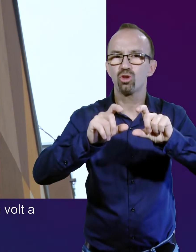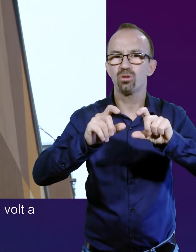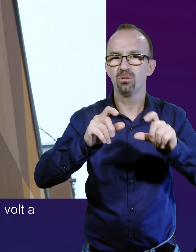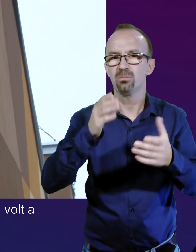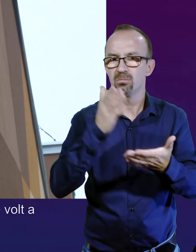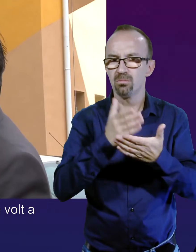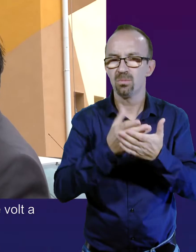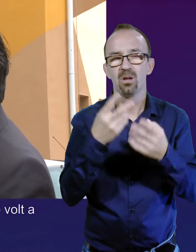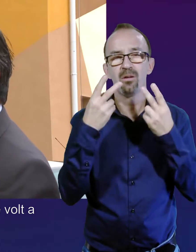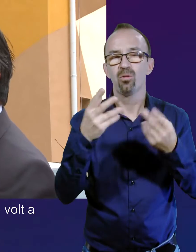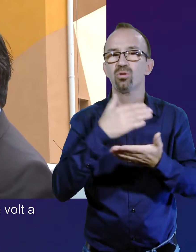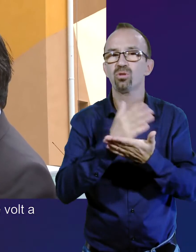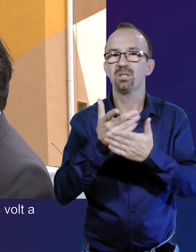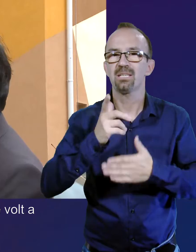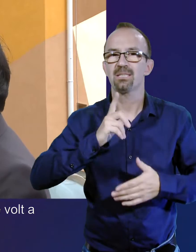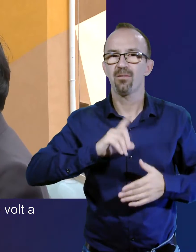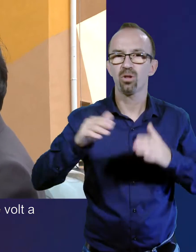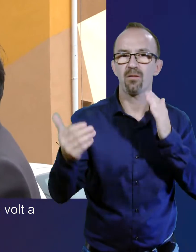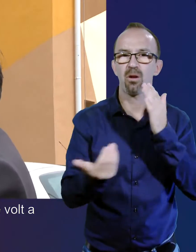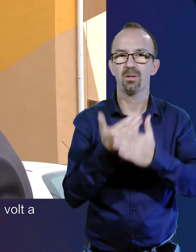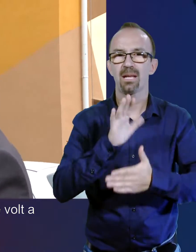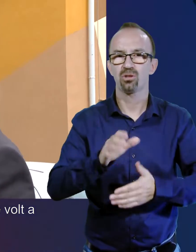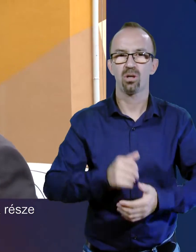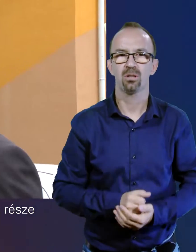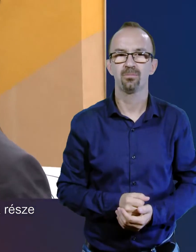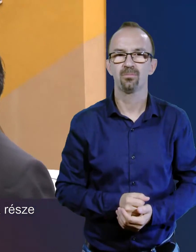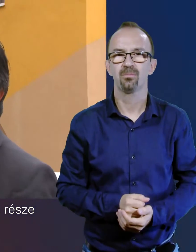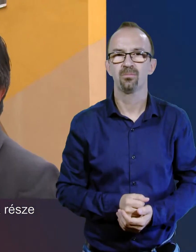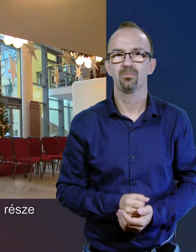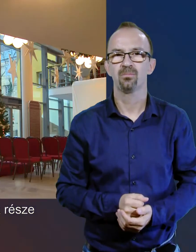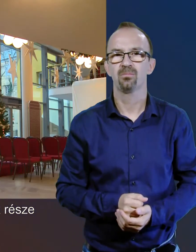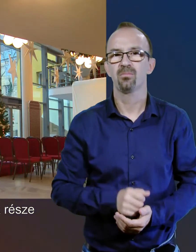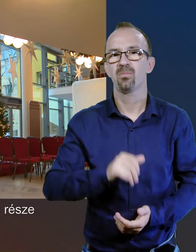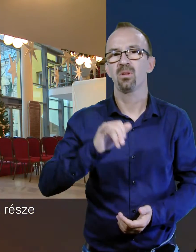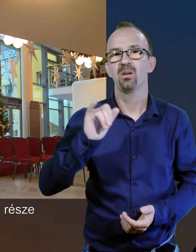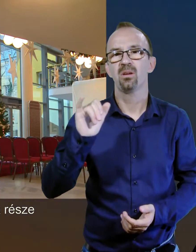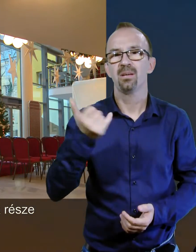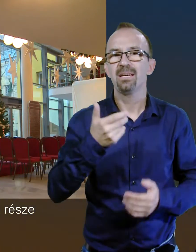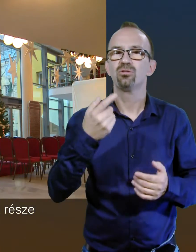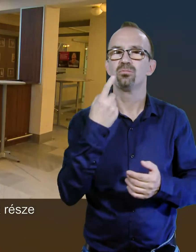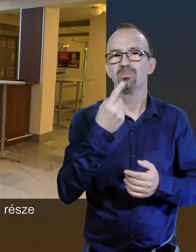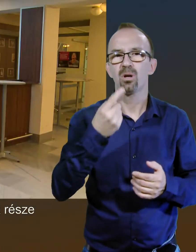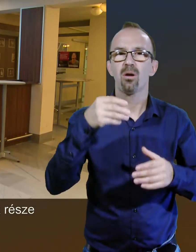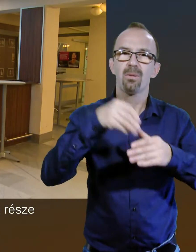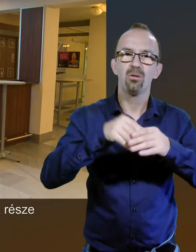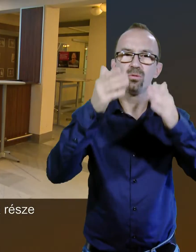fontos része volt a felújításunknak, és hát belül a színház